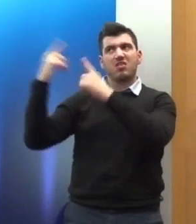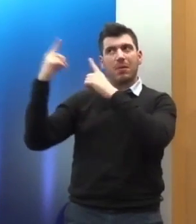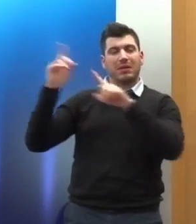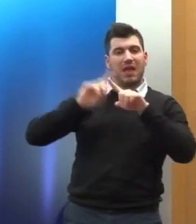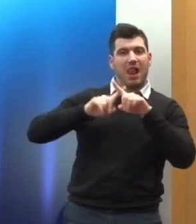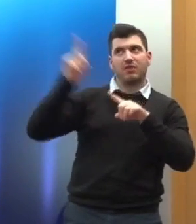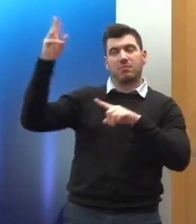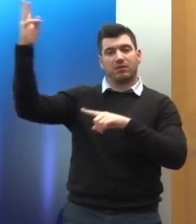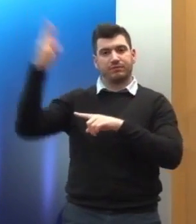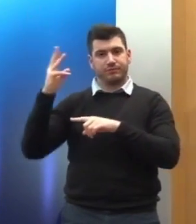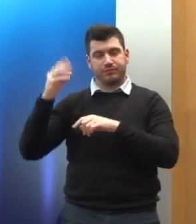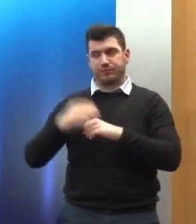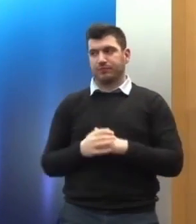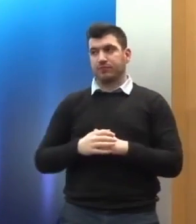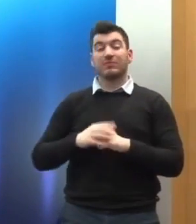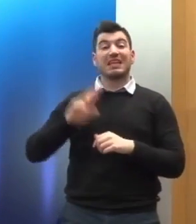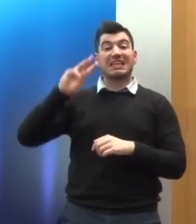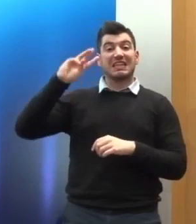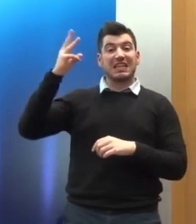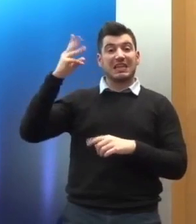Η τρίτη παρατήρηση που έχω να κάνω